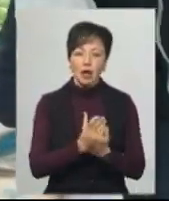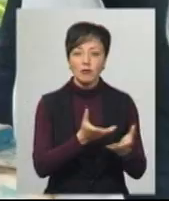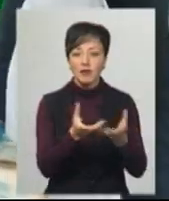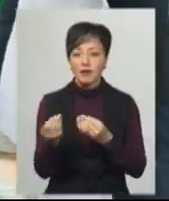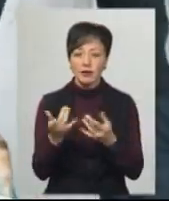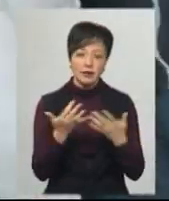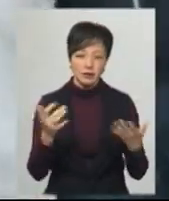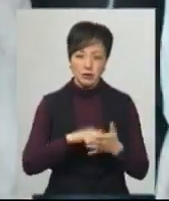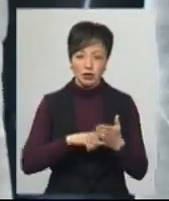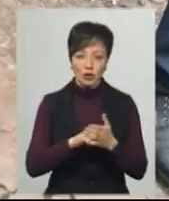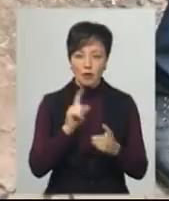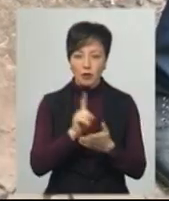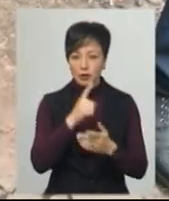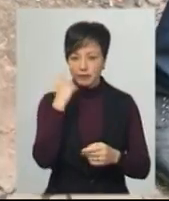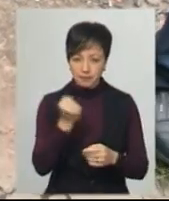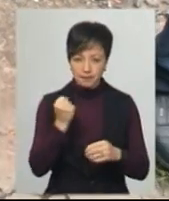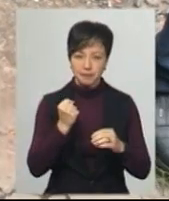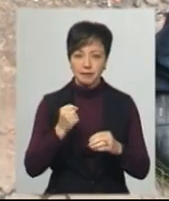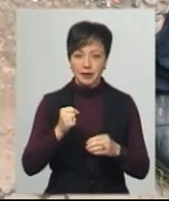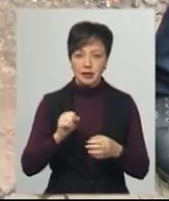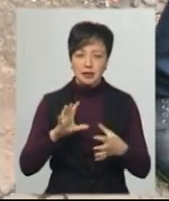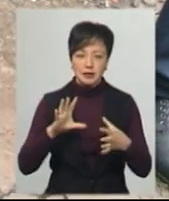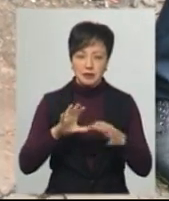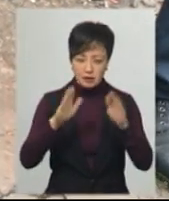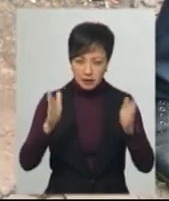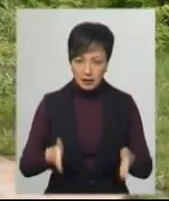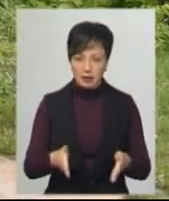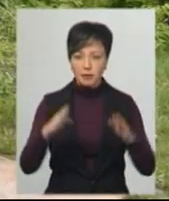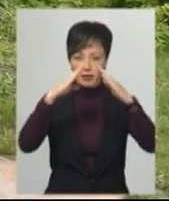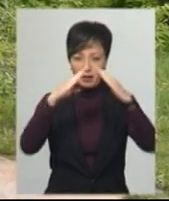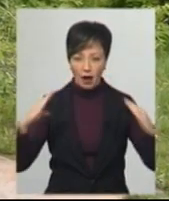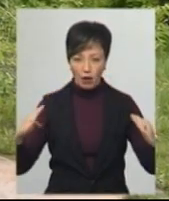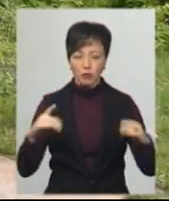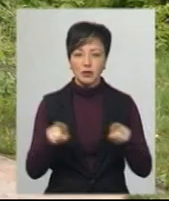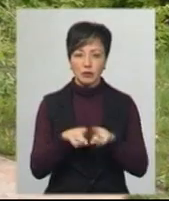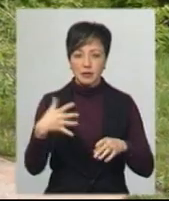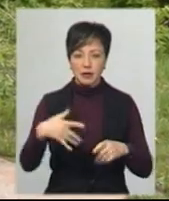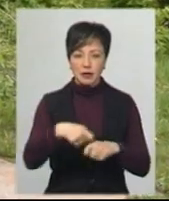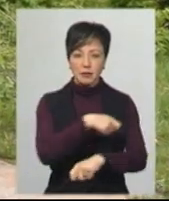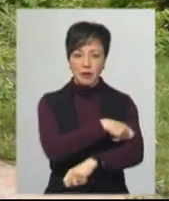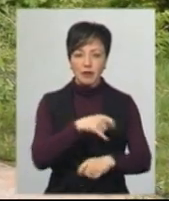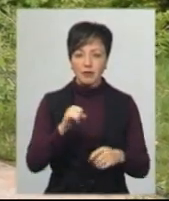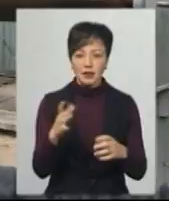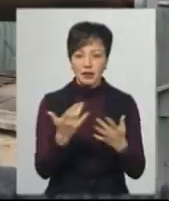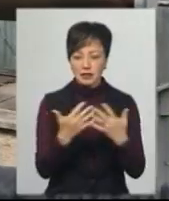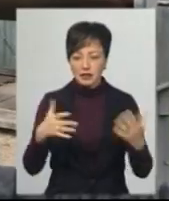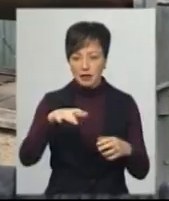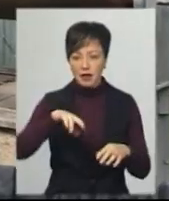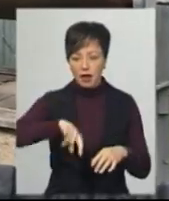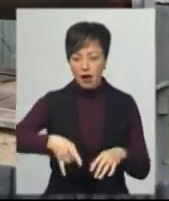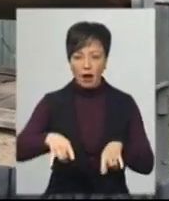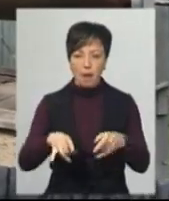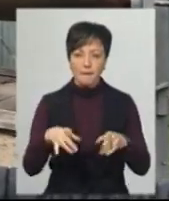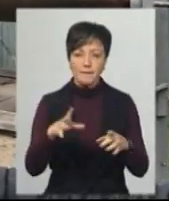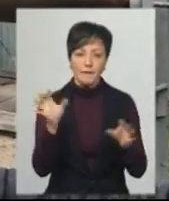чинники. Криниця має бути герметична, з глиняним замком всередині, з відмосткою і дахом, а також за 50 метрів від вигрібних ям та гноярок. Криниці